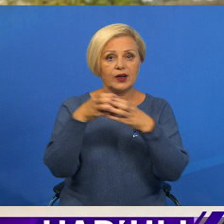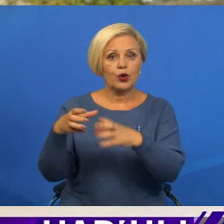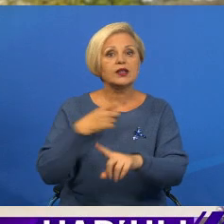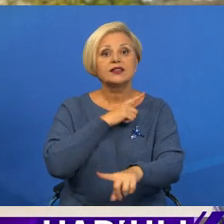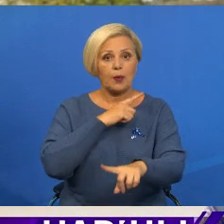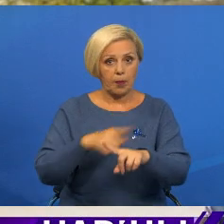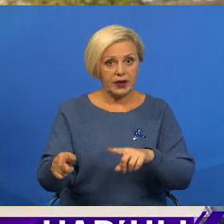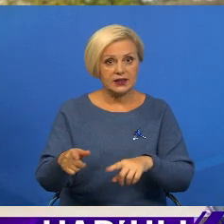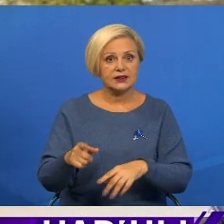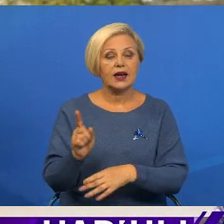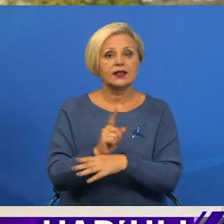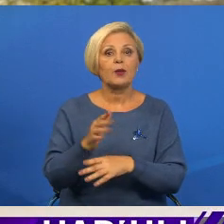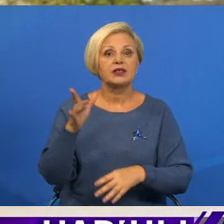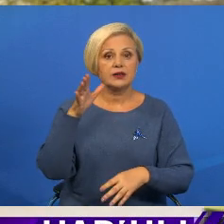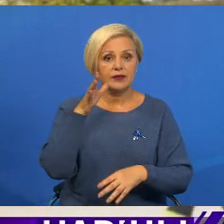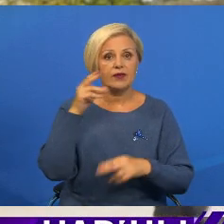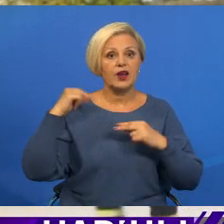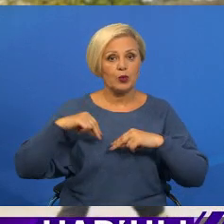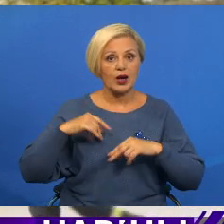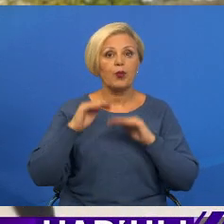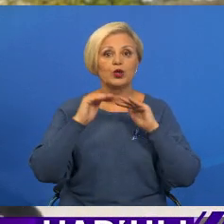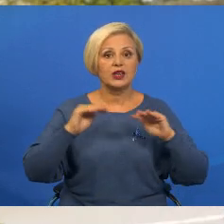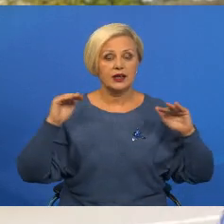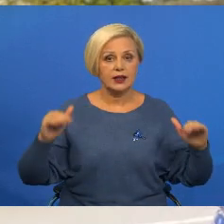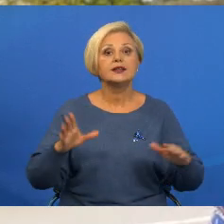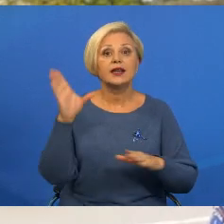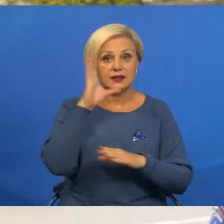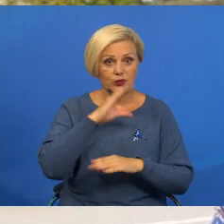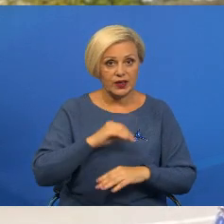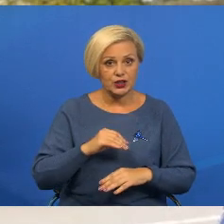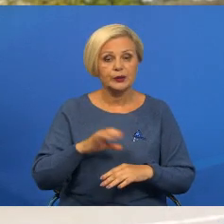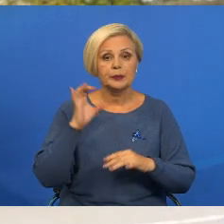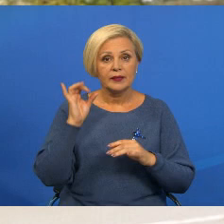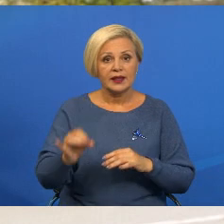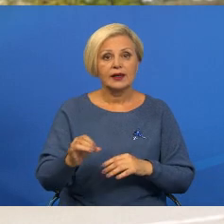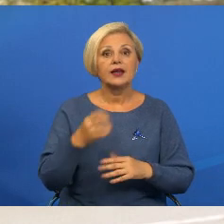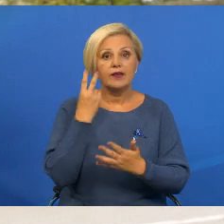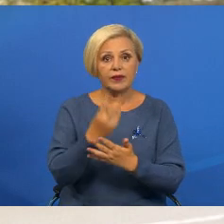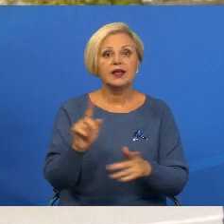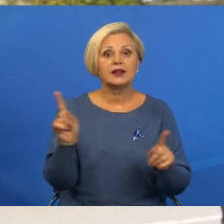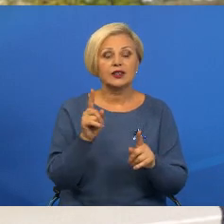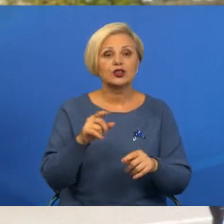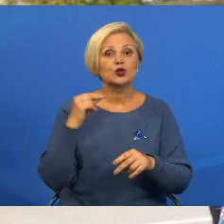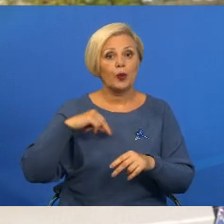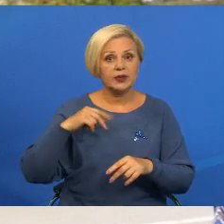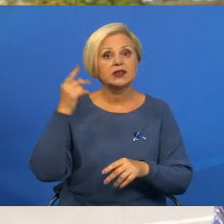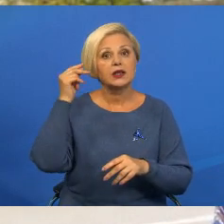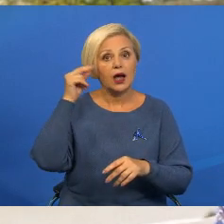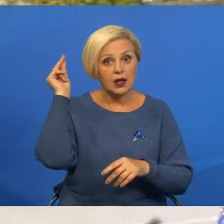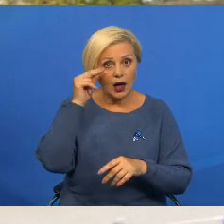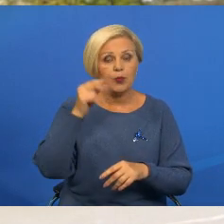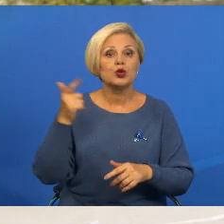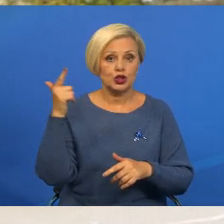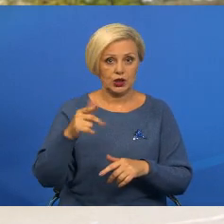нормативное время работники и дети вложились. И, конечно же, видно, что персонал обучен, грамотно